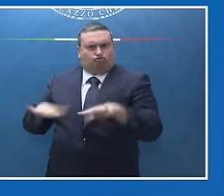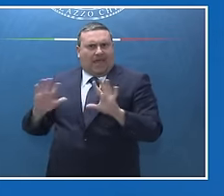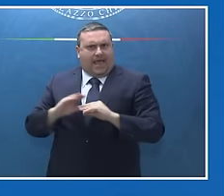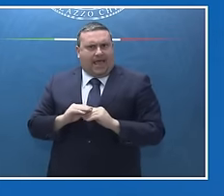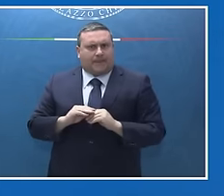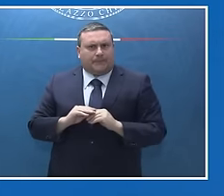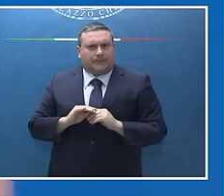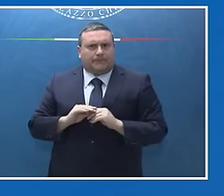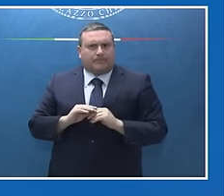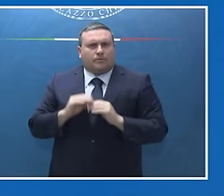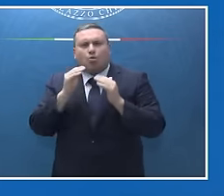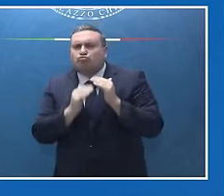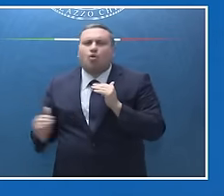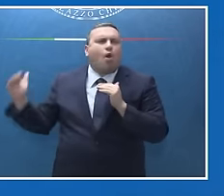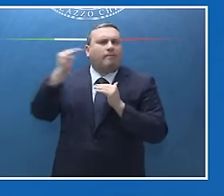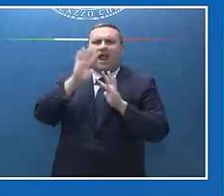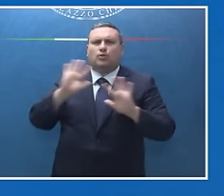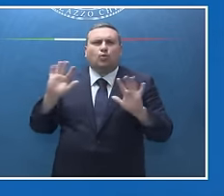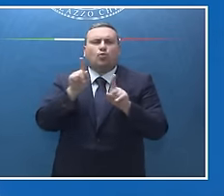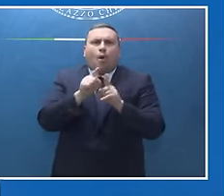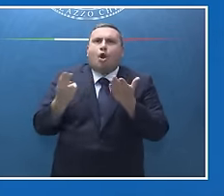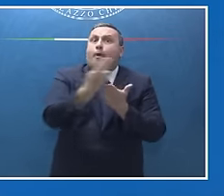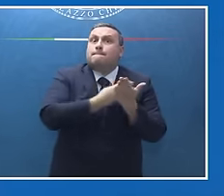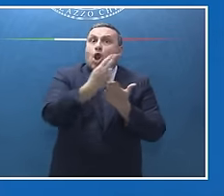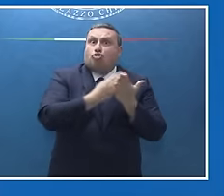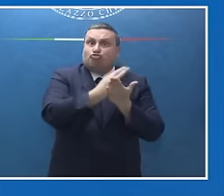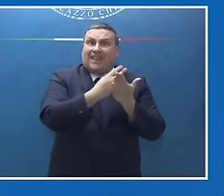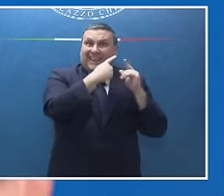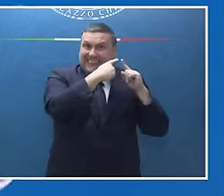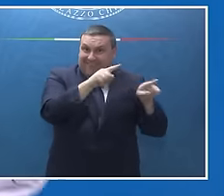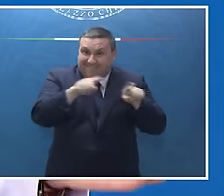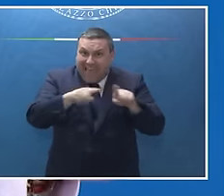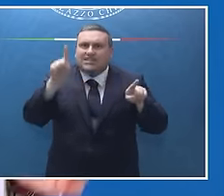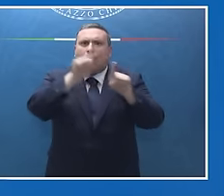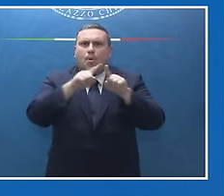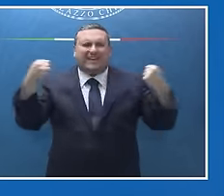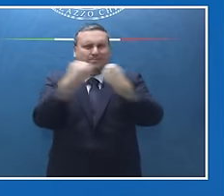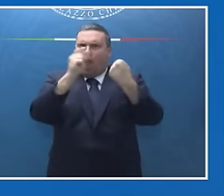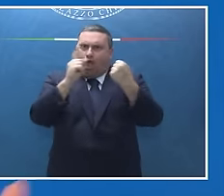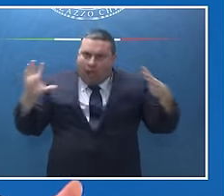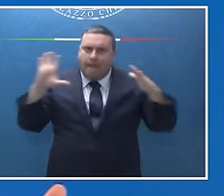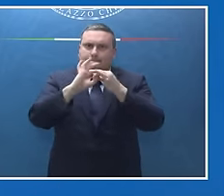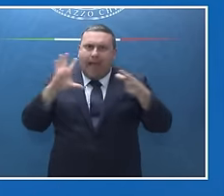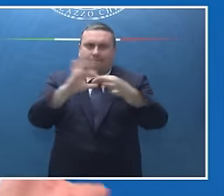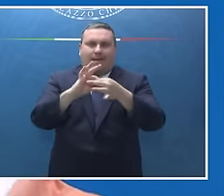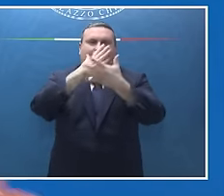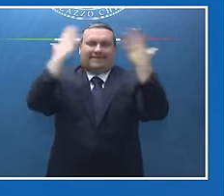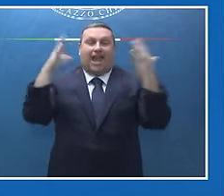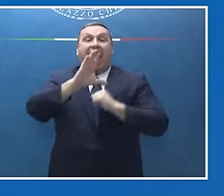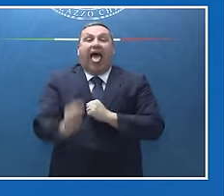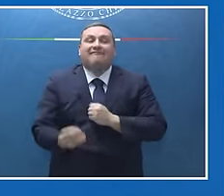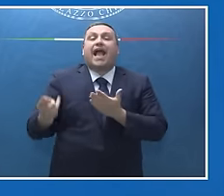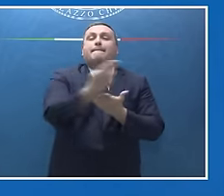progetti diversi e perfettamente compatibili. Da una parte chiaramente il Piano Mattei per l'Africa,